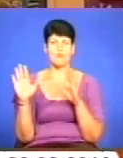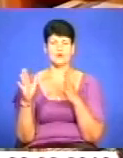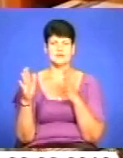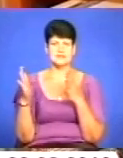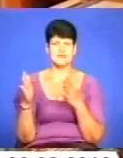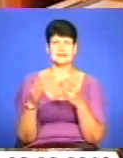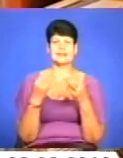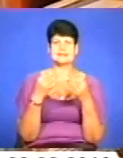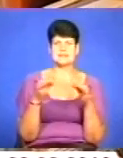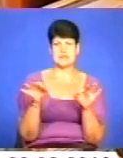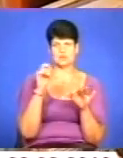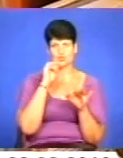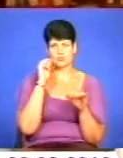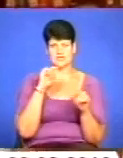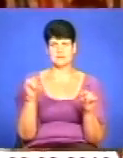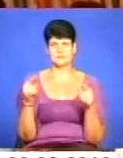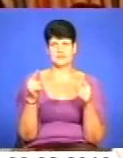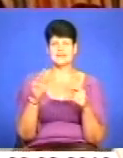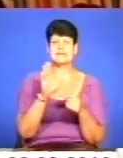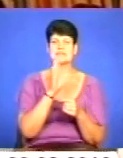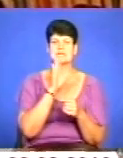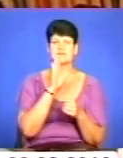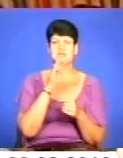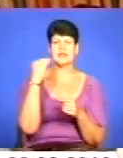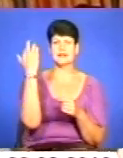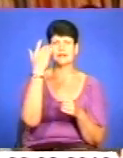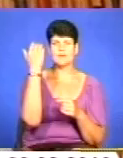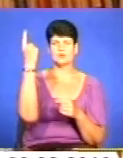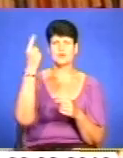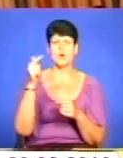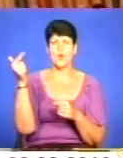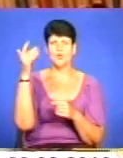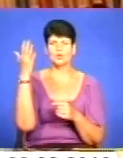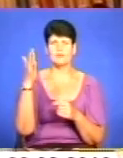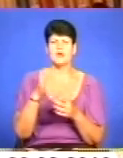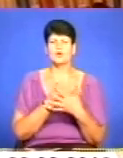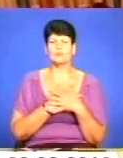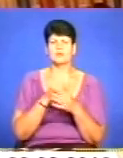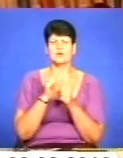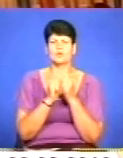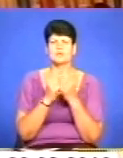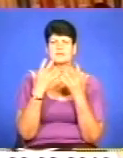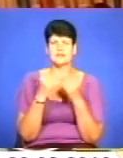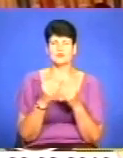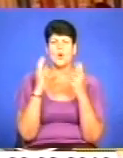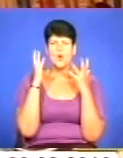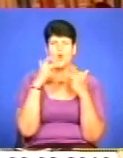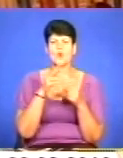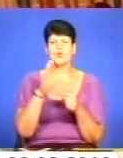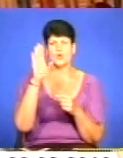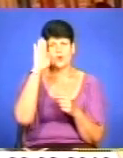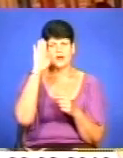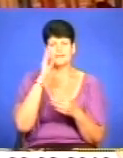класиків рідного слова. Дівчино, як небо її голубе, люби її кожну хвилину. Коханий любить, не захоче тебе,